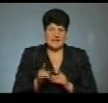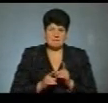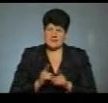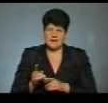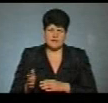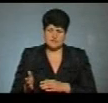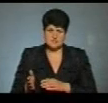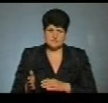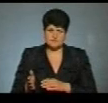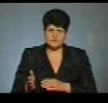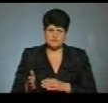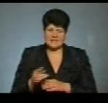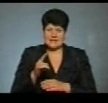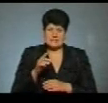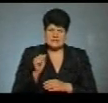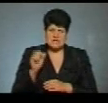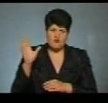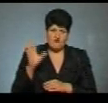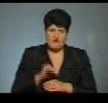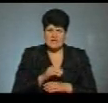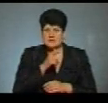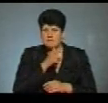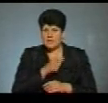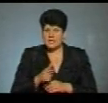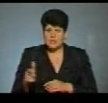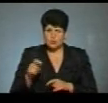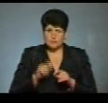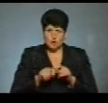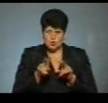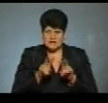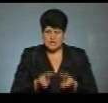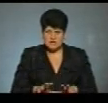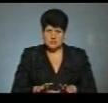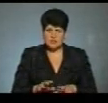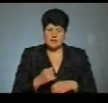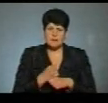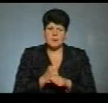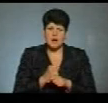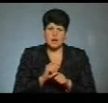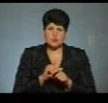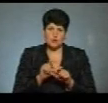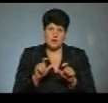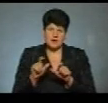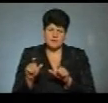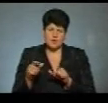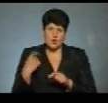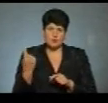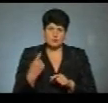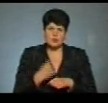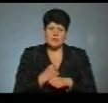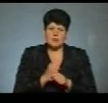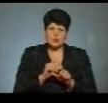За весь період досліджень лабораторіями обласного